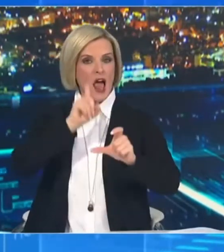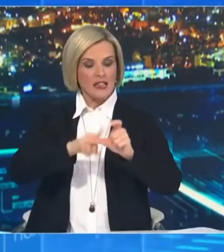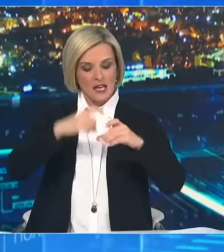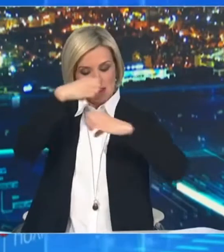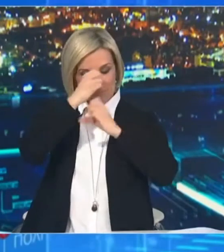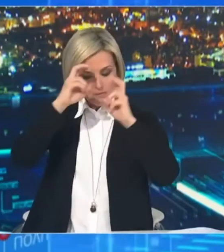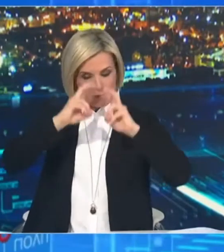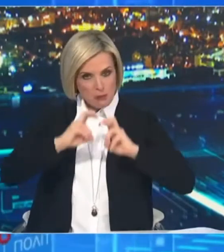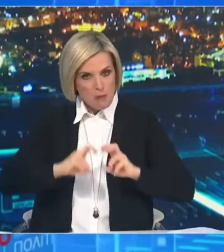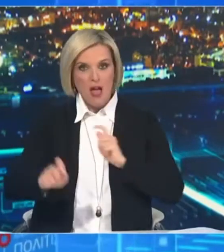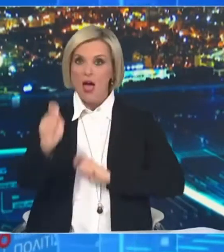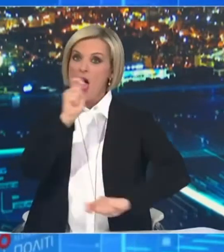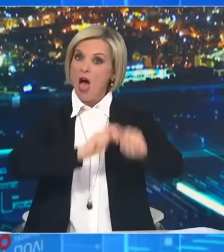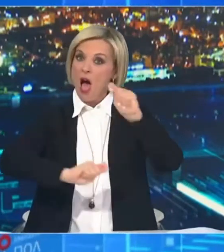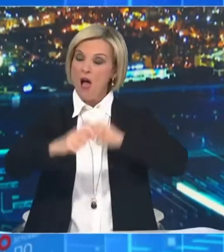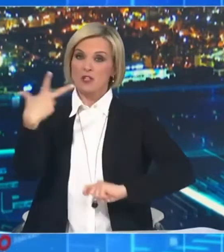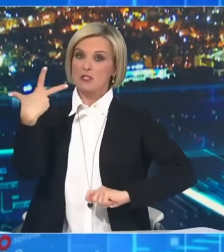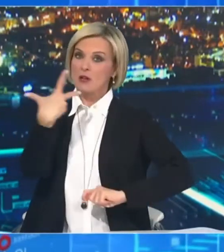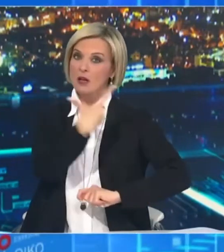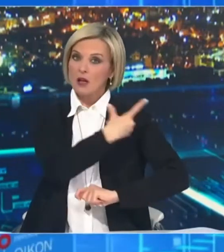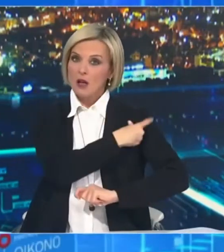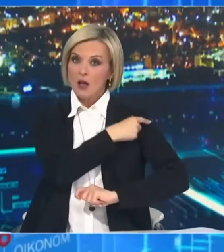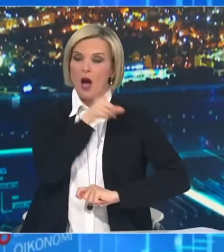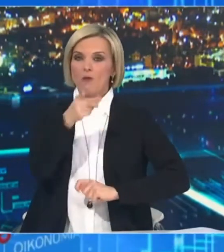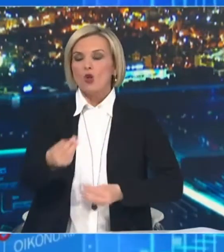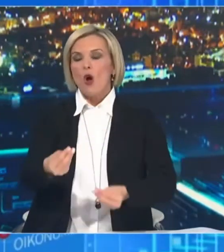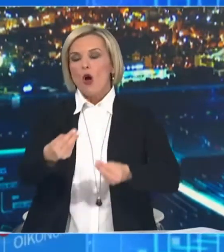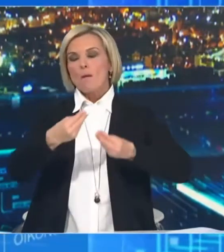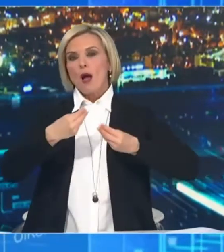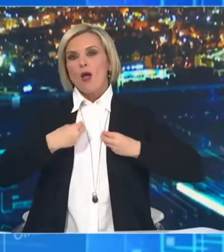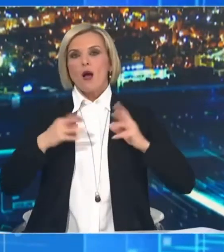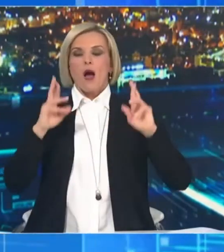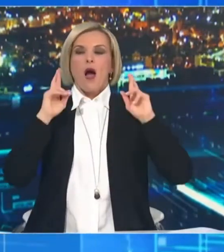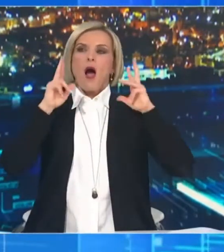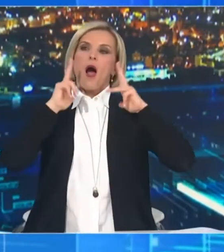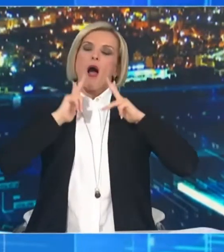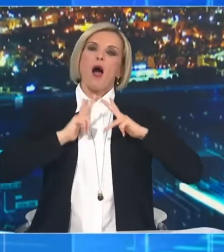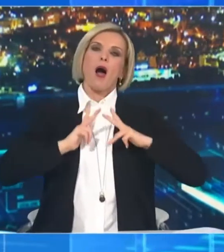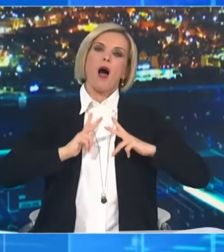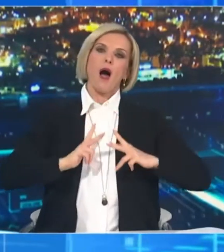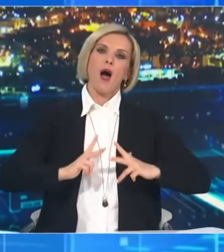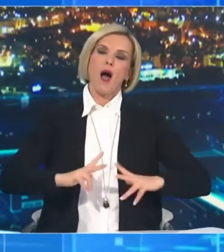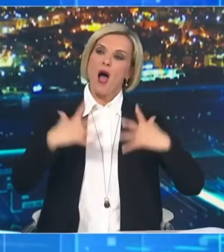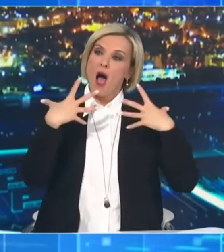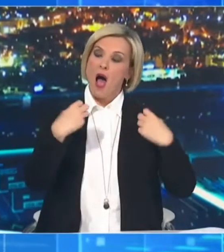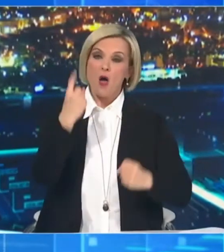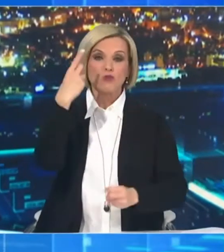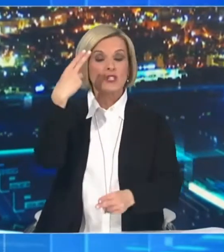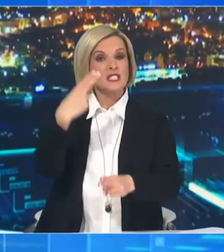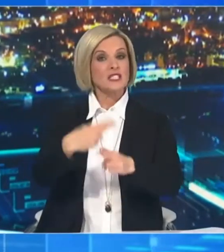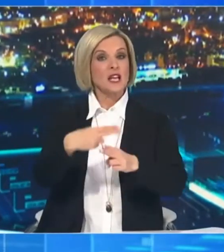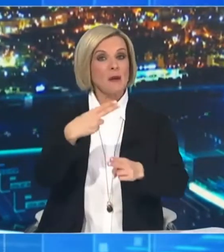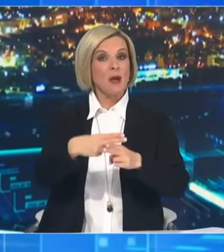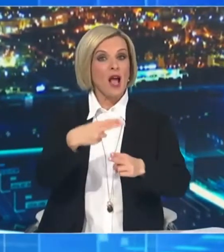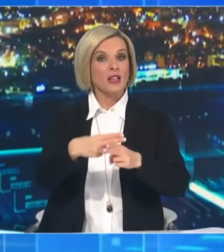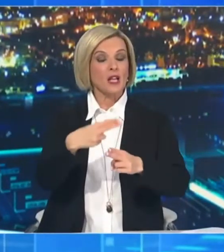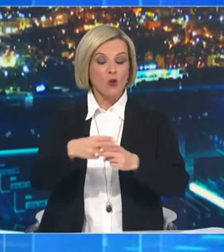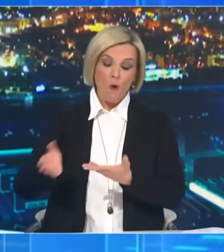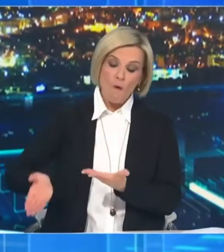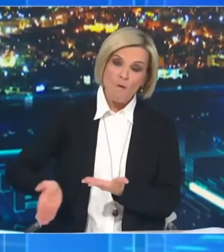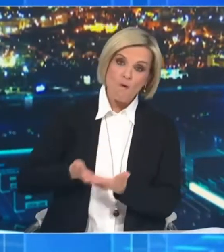από την ανάσα της αισιοδοξίας ότι έχουμε πλέον ένα πολύτιμο όπλο στα χέρια μας